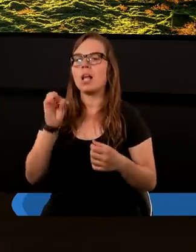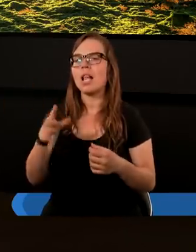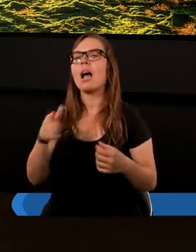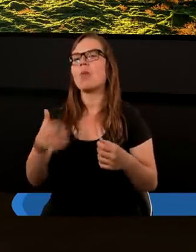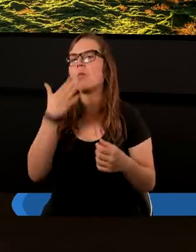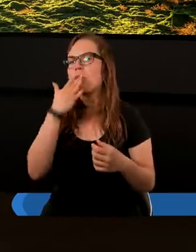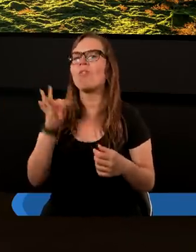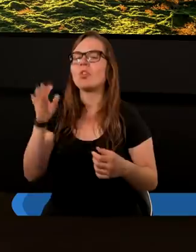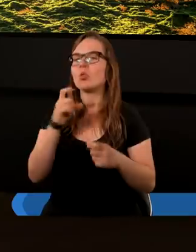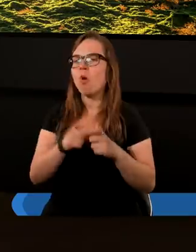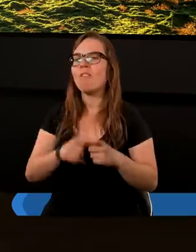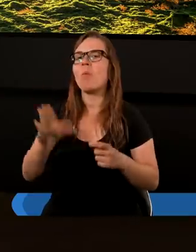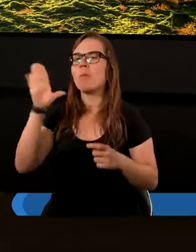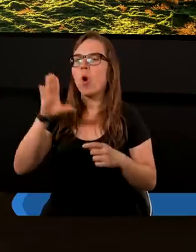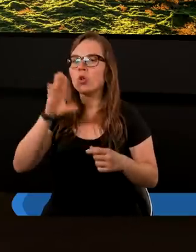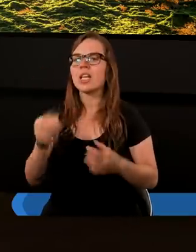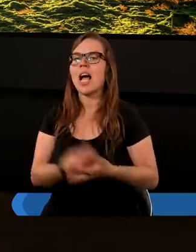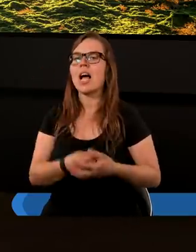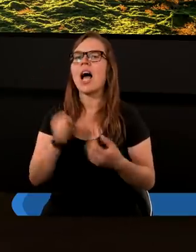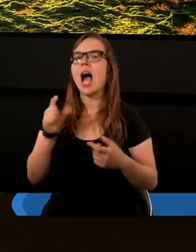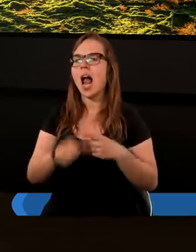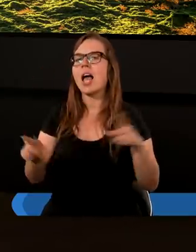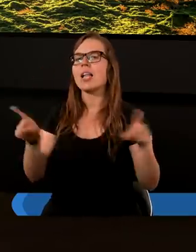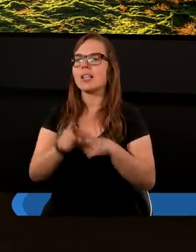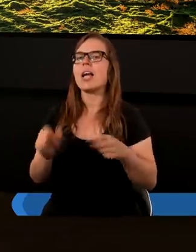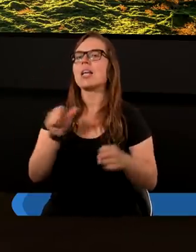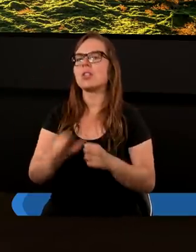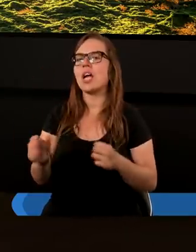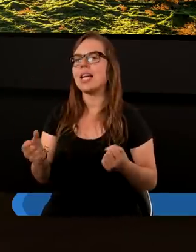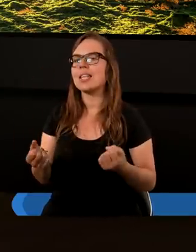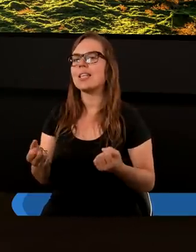mówi Słowo Boże, ale też jest